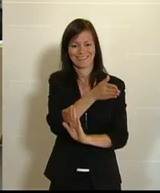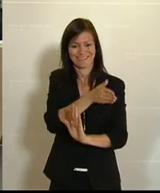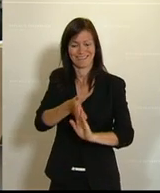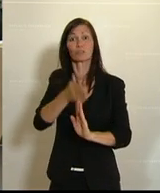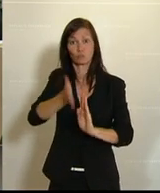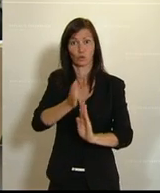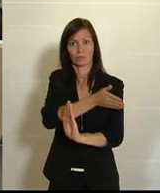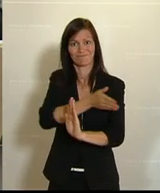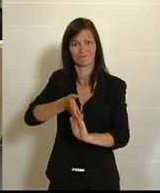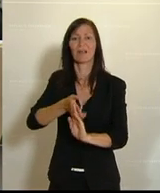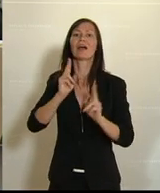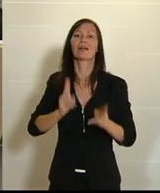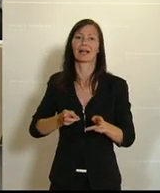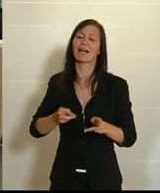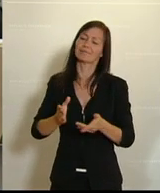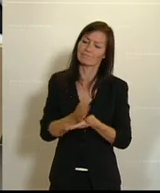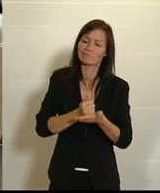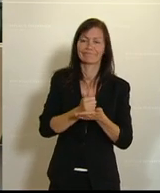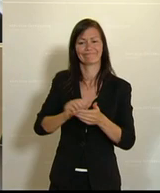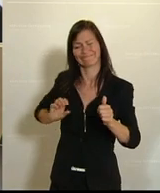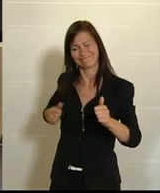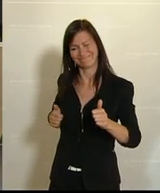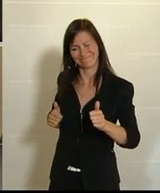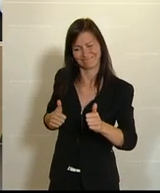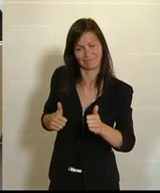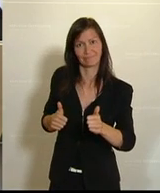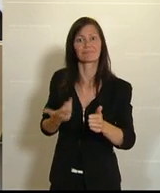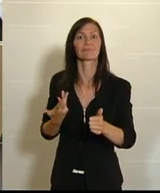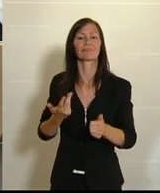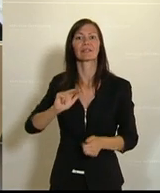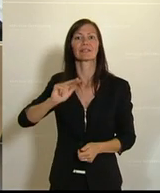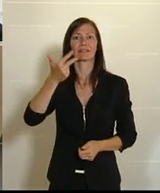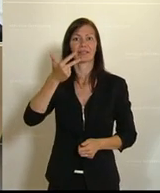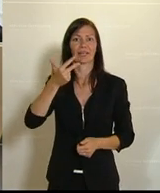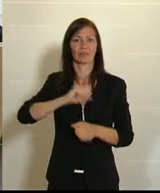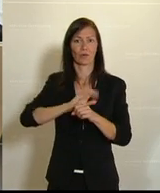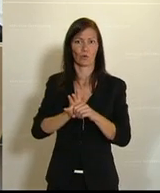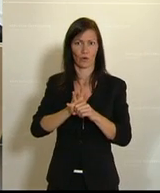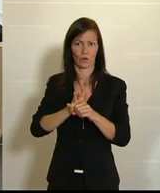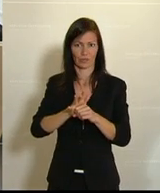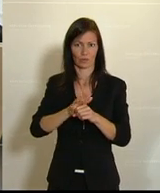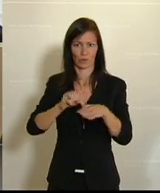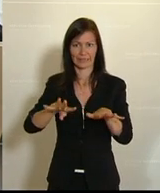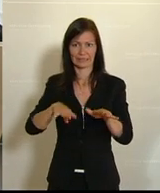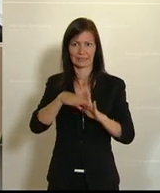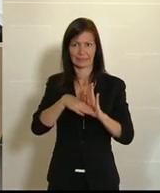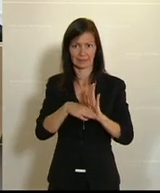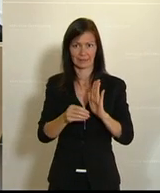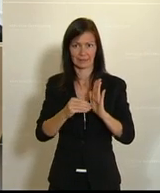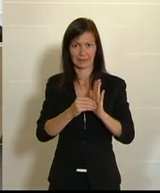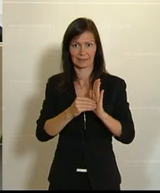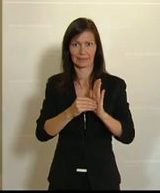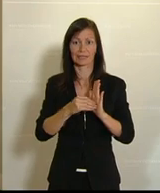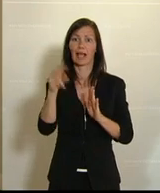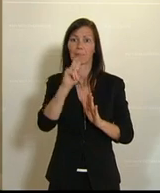Rückstände jetzt wieder aufzuholen. Die durch das dritte Covid-19-Gesetz erfolgte Novellierung des §